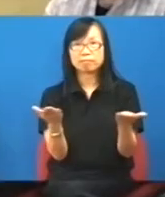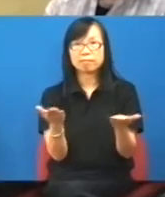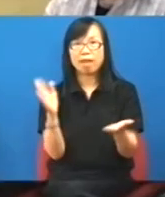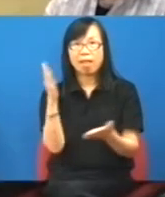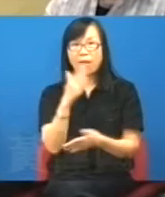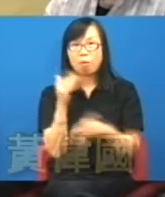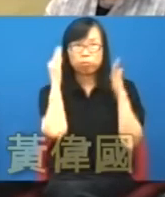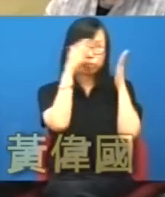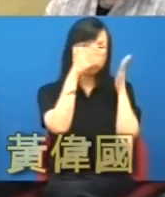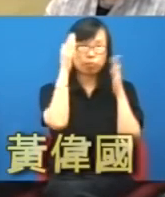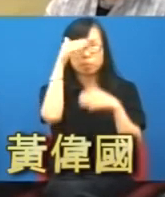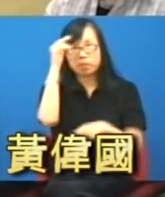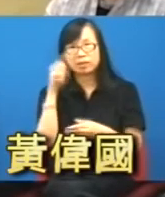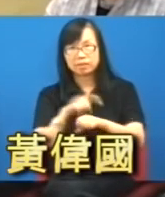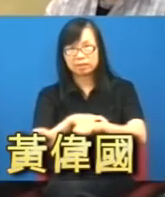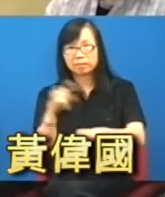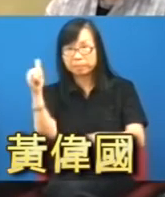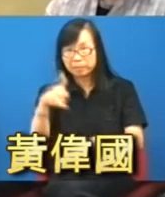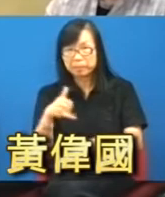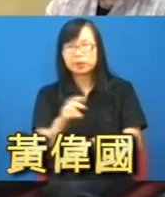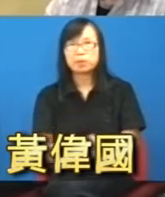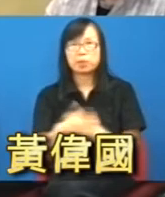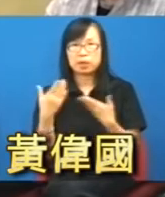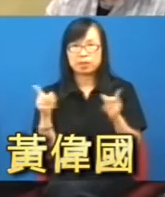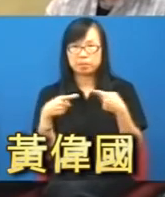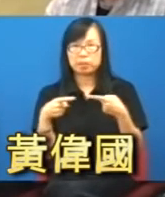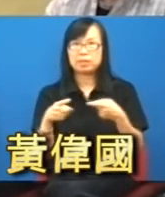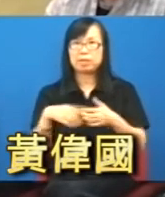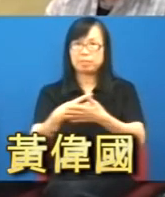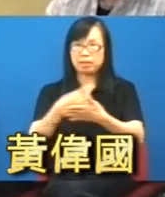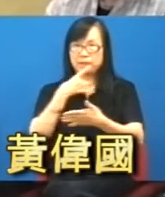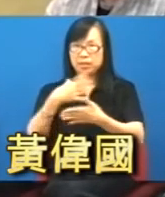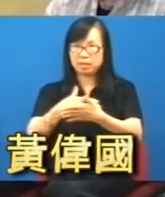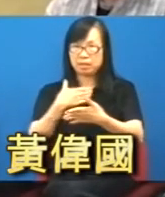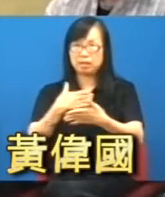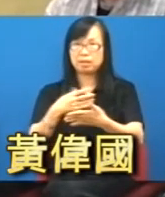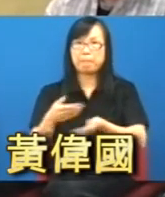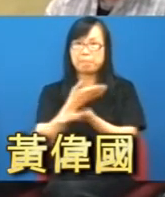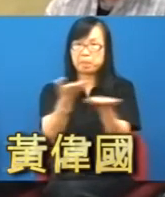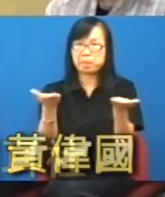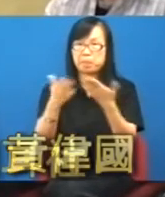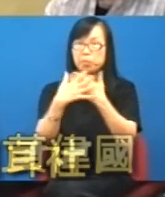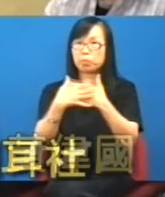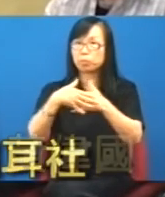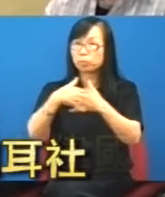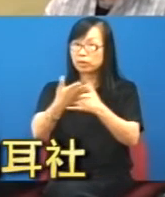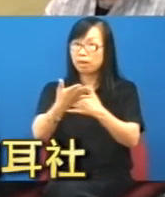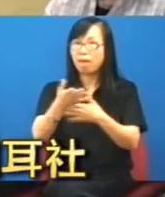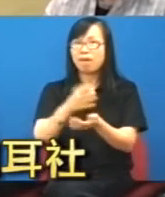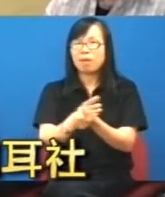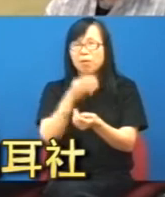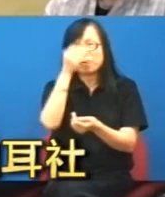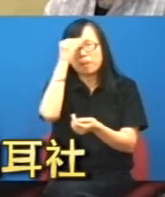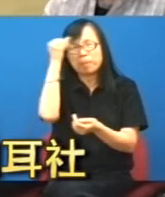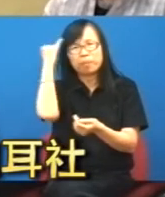大家好 《向左網》的節目時間又回來了我們節目未開始之前送給大家觀眾一件意想不到的